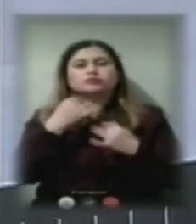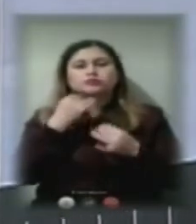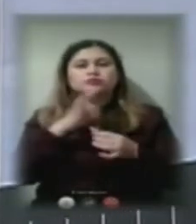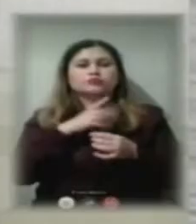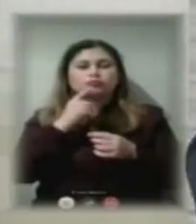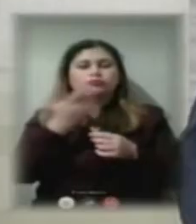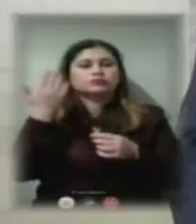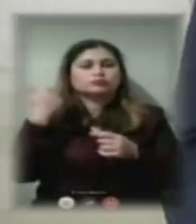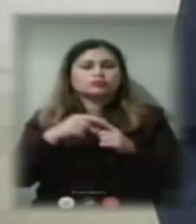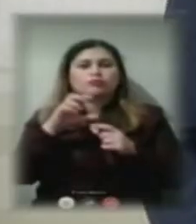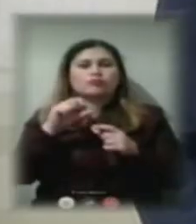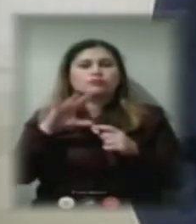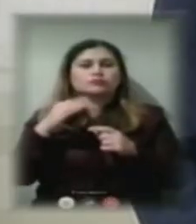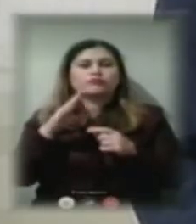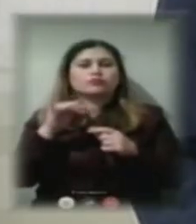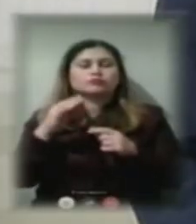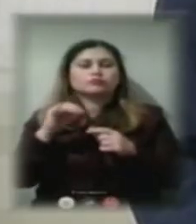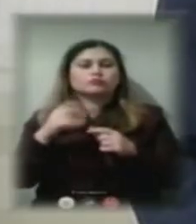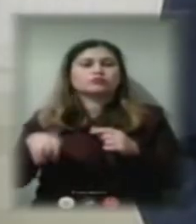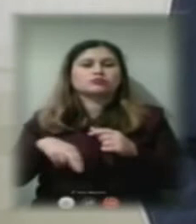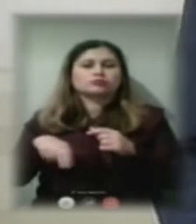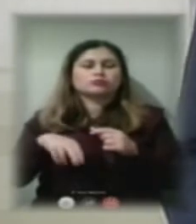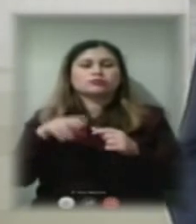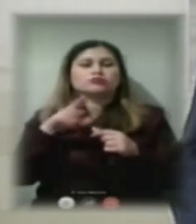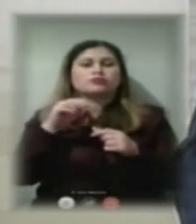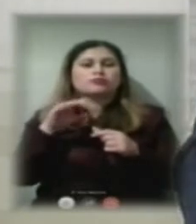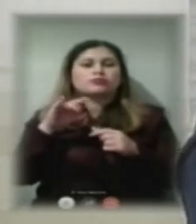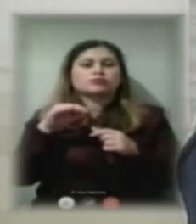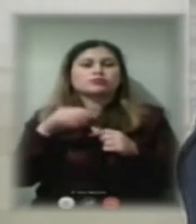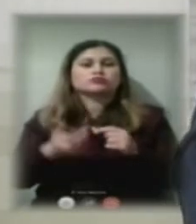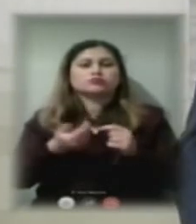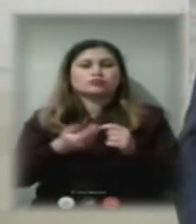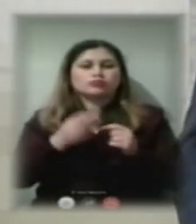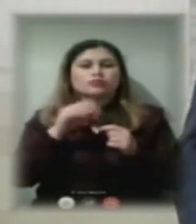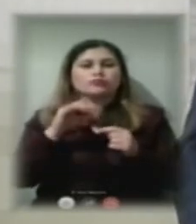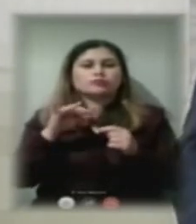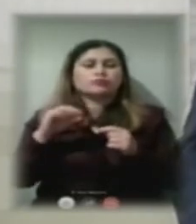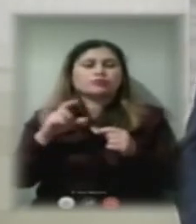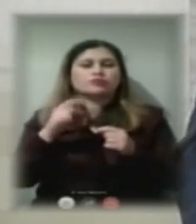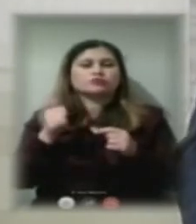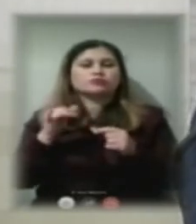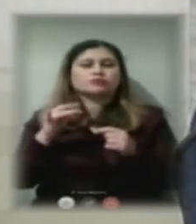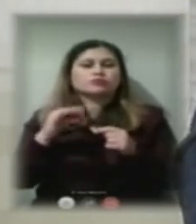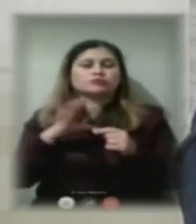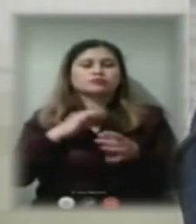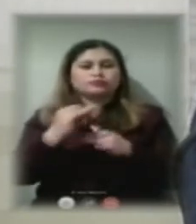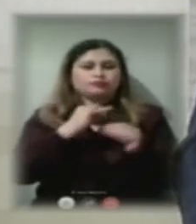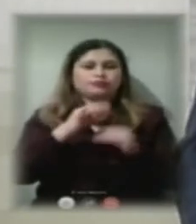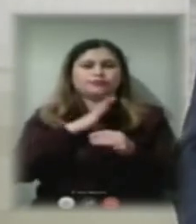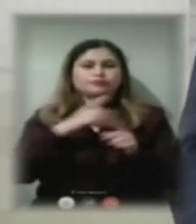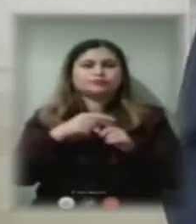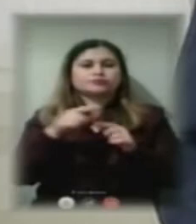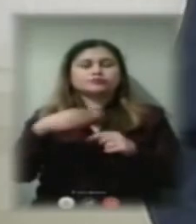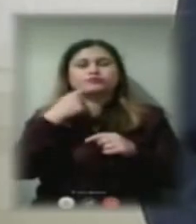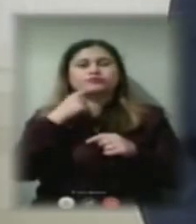Олексієм Войтенком, директором департаменту житлово-комунального господарства, про цю тему. І тоді він нам сказав